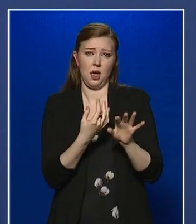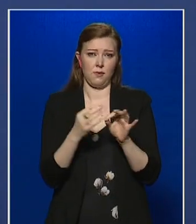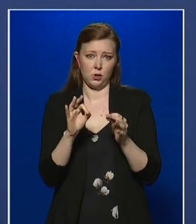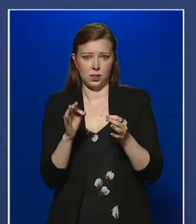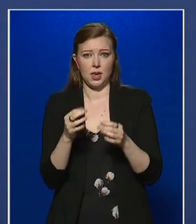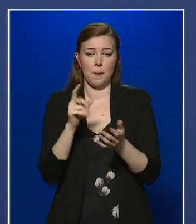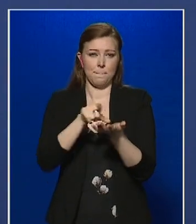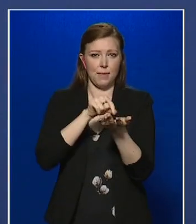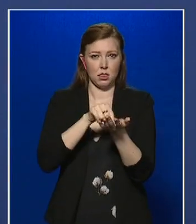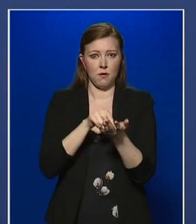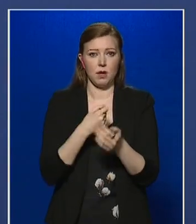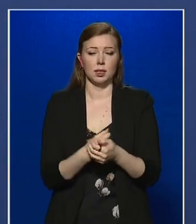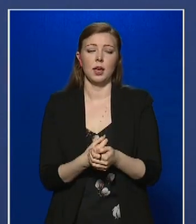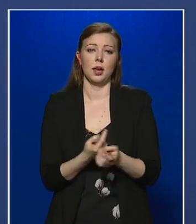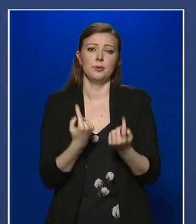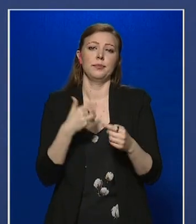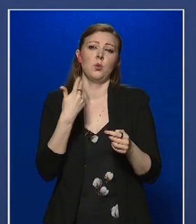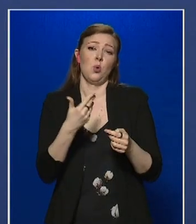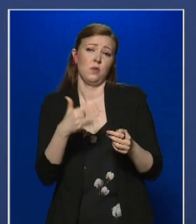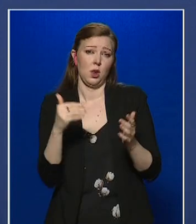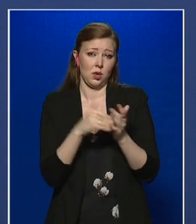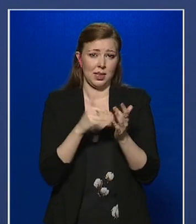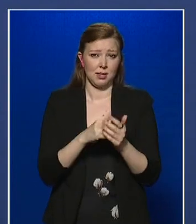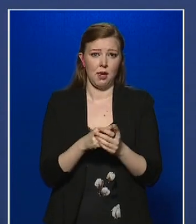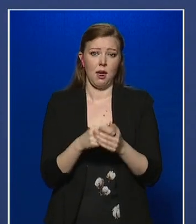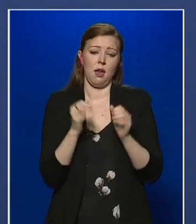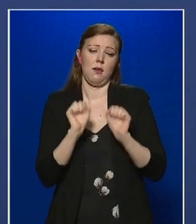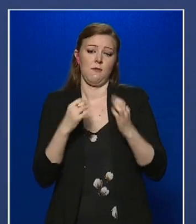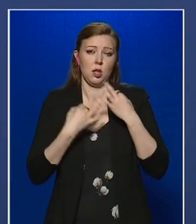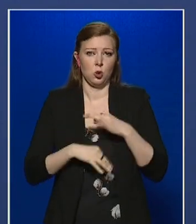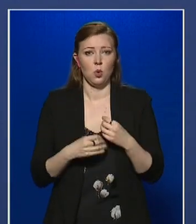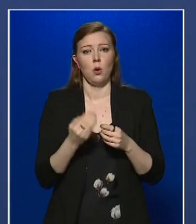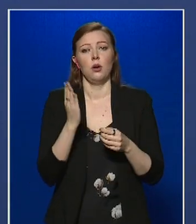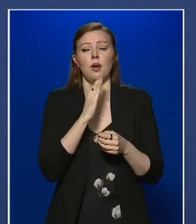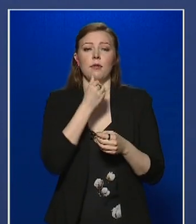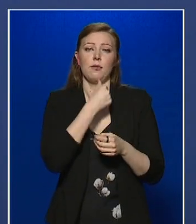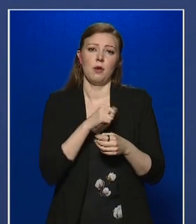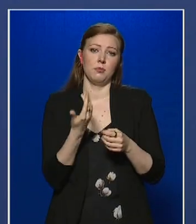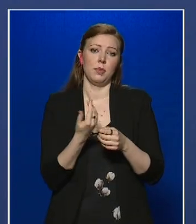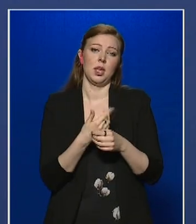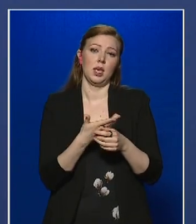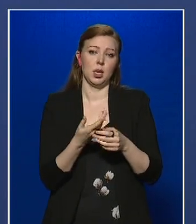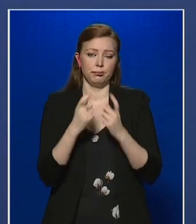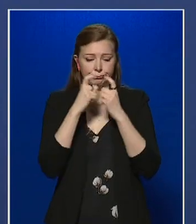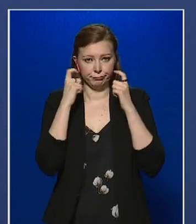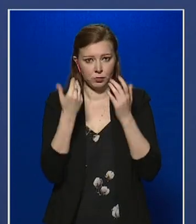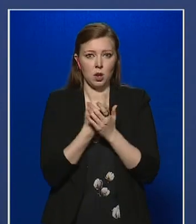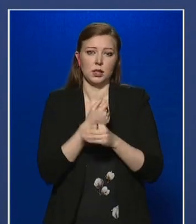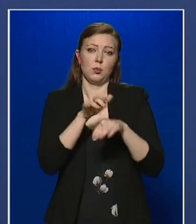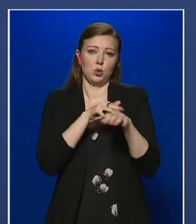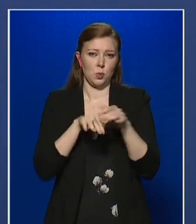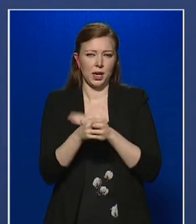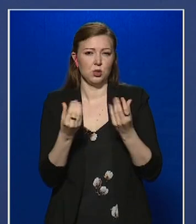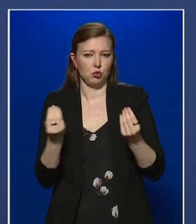el, amihez 55 ezer védőruhát, FFP maszkot használtak, és több mint 440 ezer pár gumikesztyű fogyott. Mindez alatt